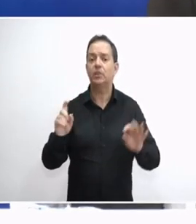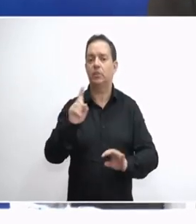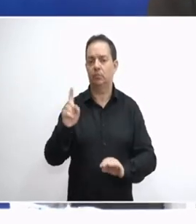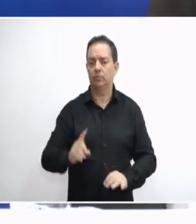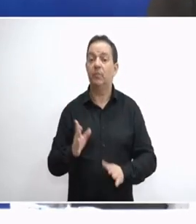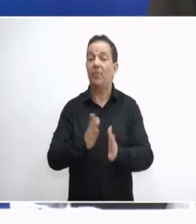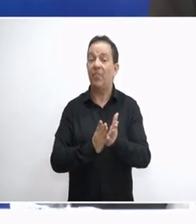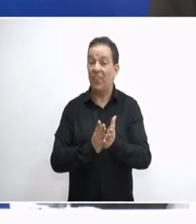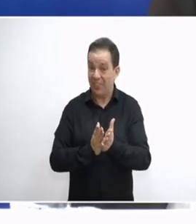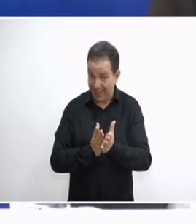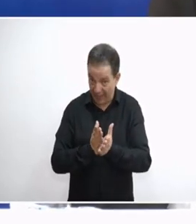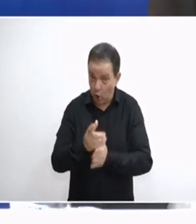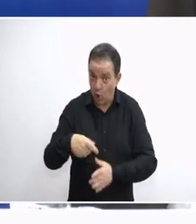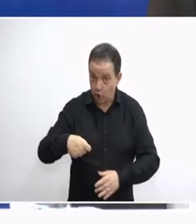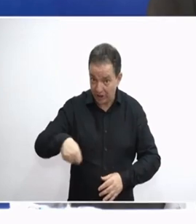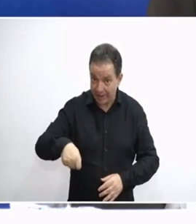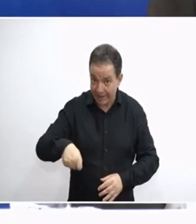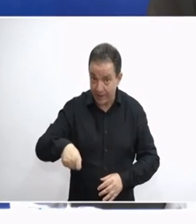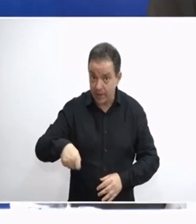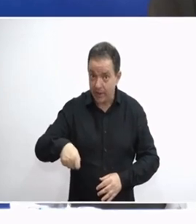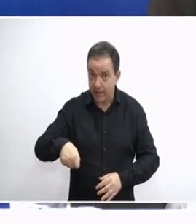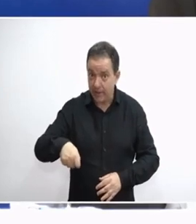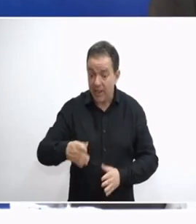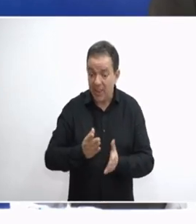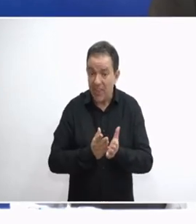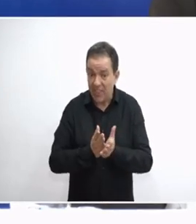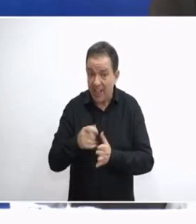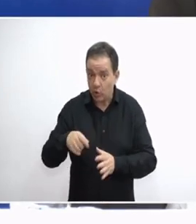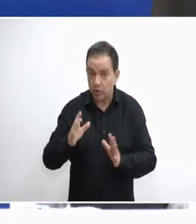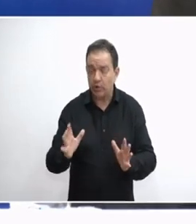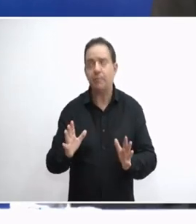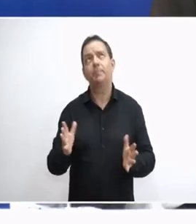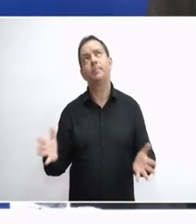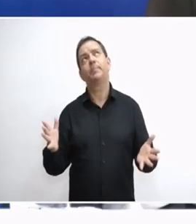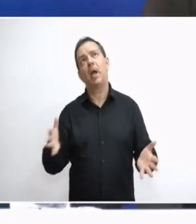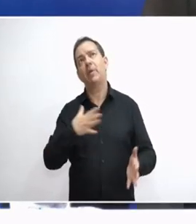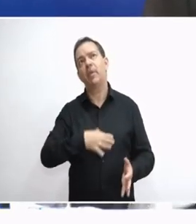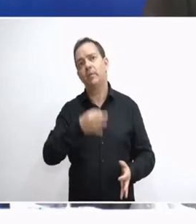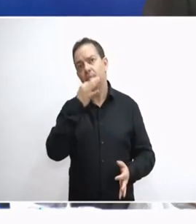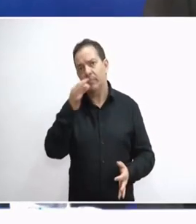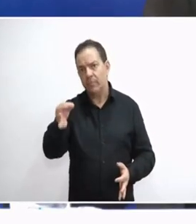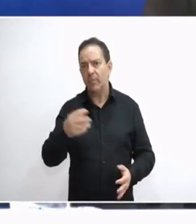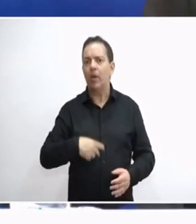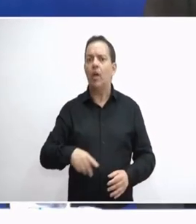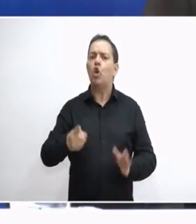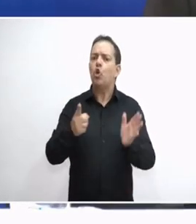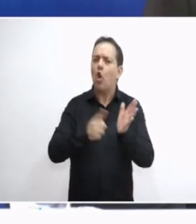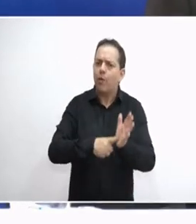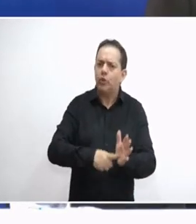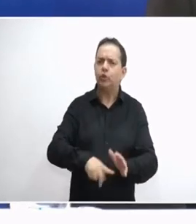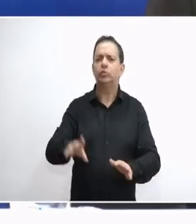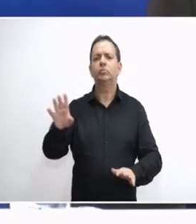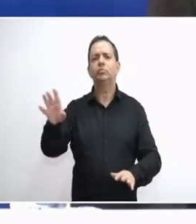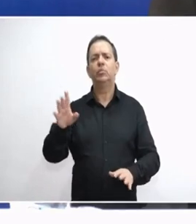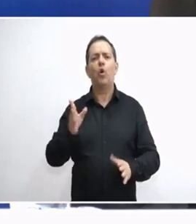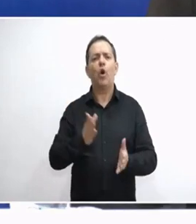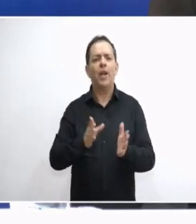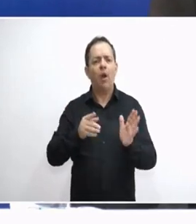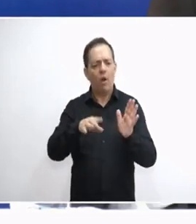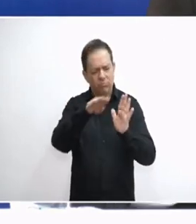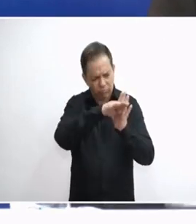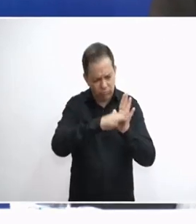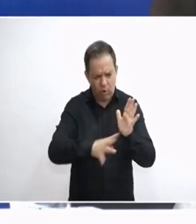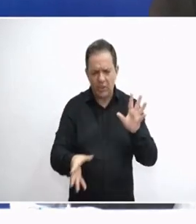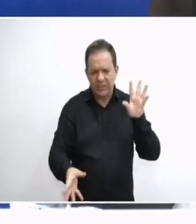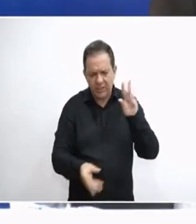η δικαιοσύνη, αν το θέλετε, είναι μια ολότητα όρκων νόμων του ίδιου του δικαίου που αποφέρεται